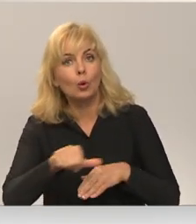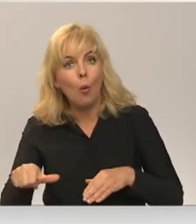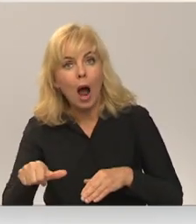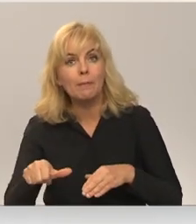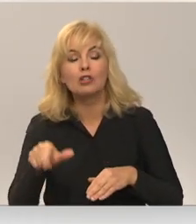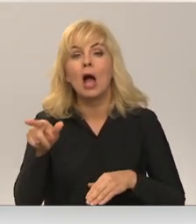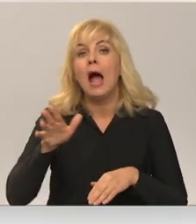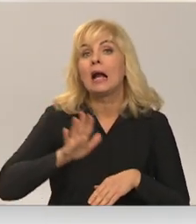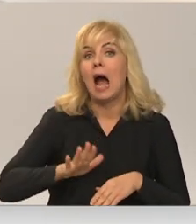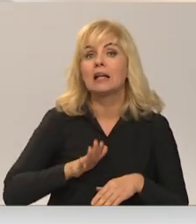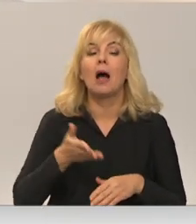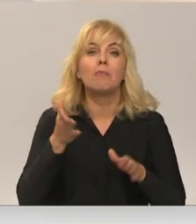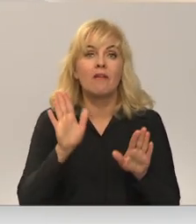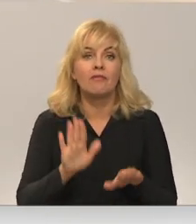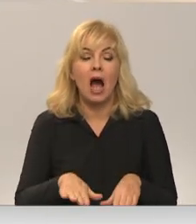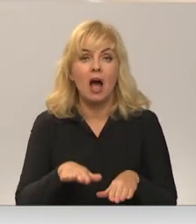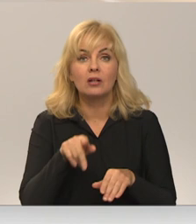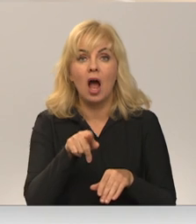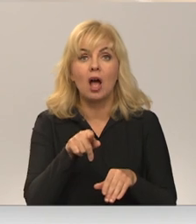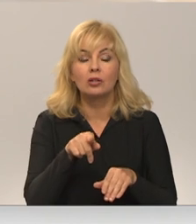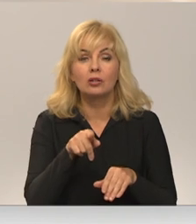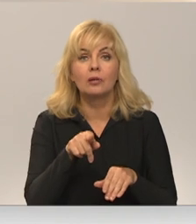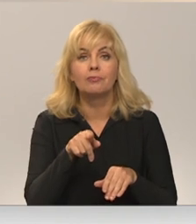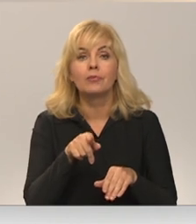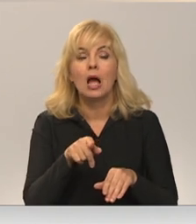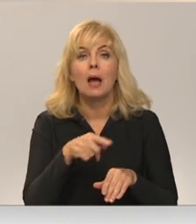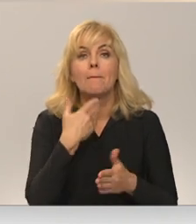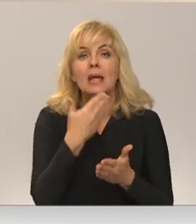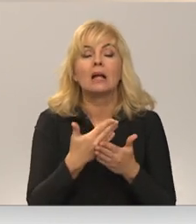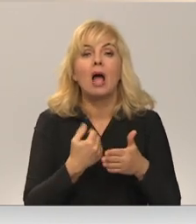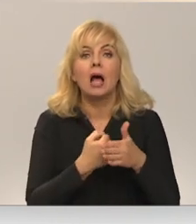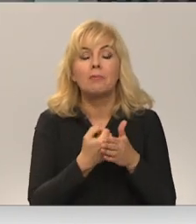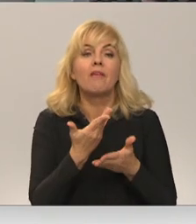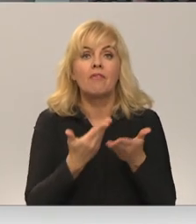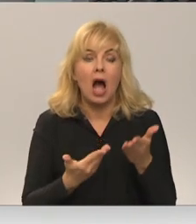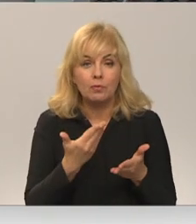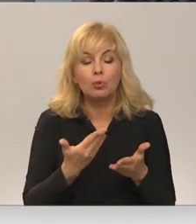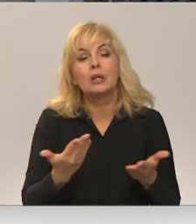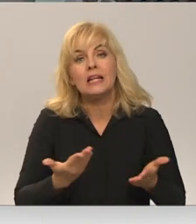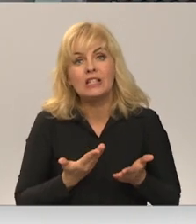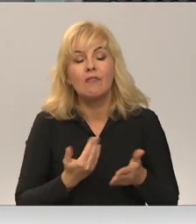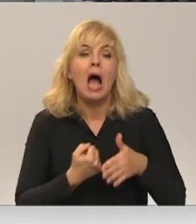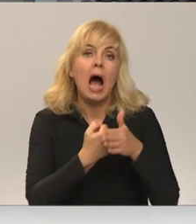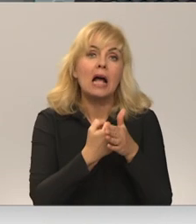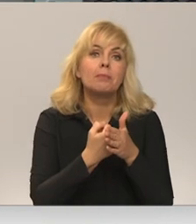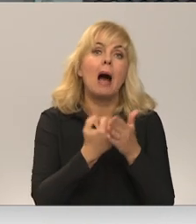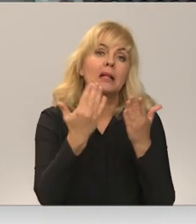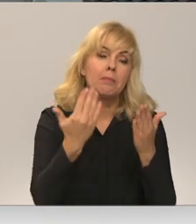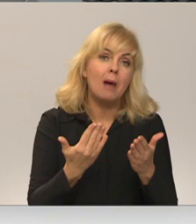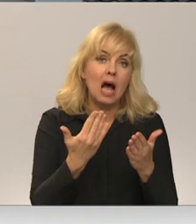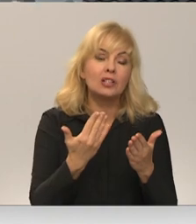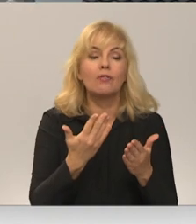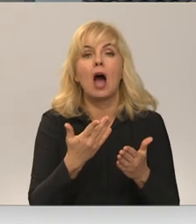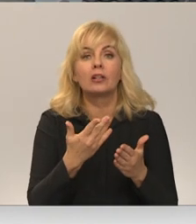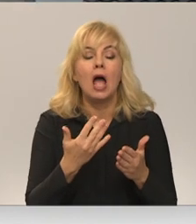tiem, kuri varētu pateikt šim atbalstam, arī varētu izdzīvot. Atbalsta pasākuma īstenošanai šogad no valsts